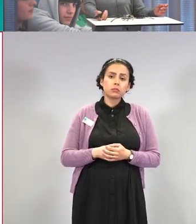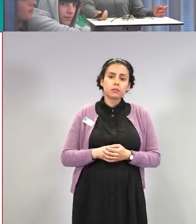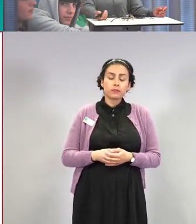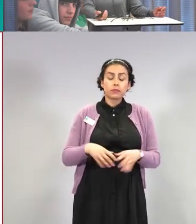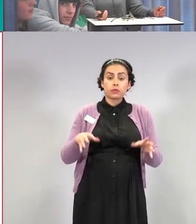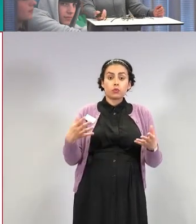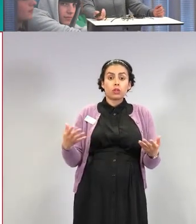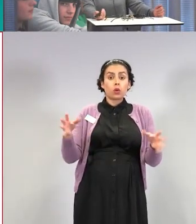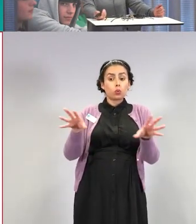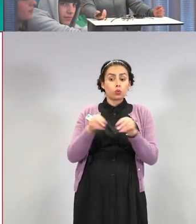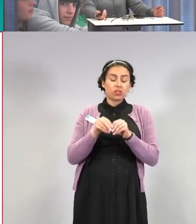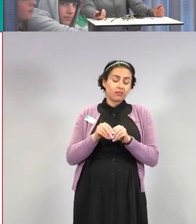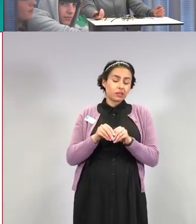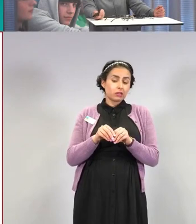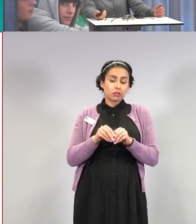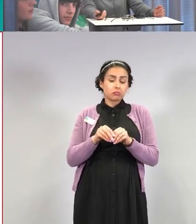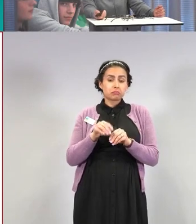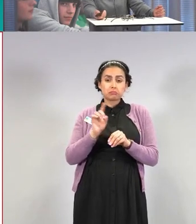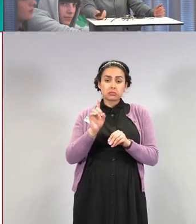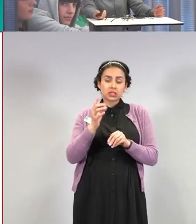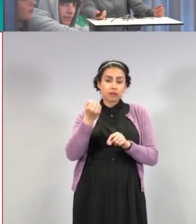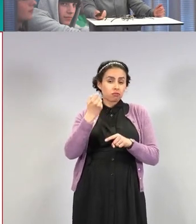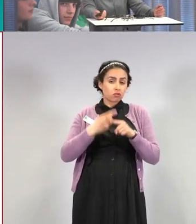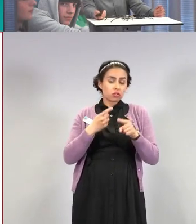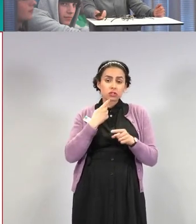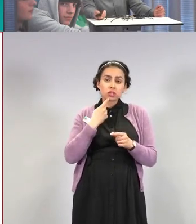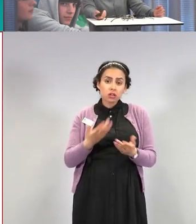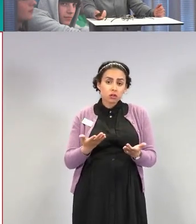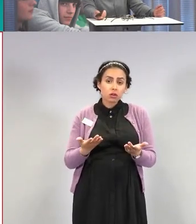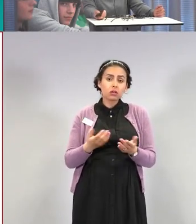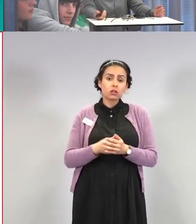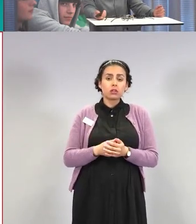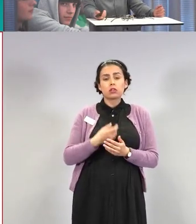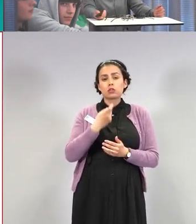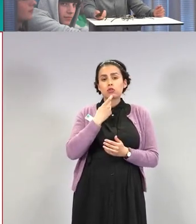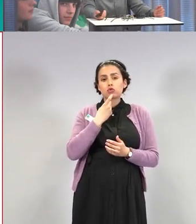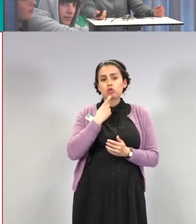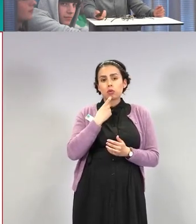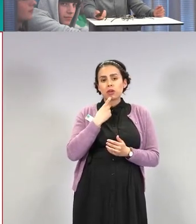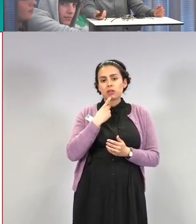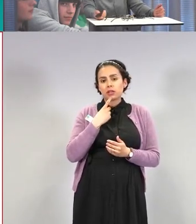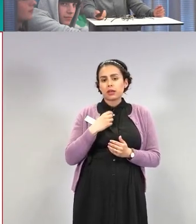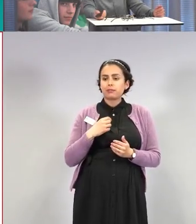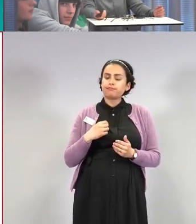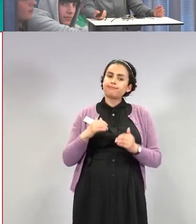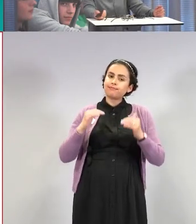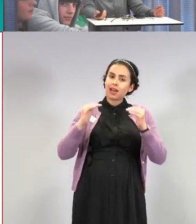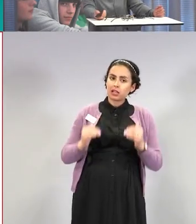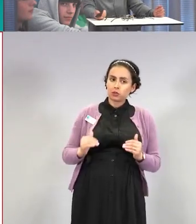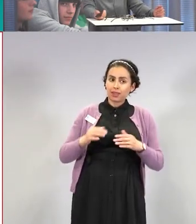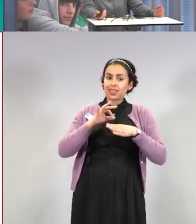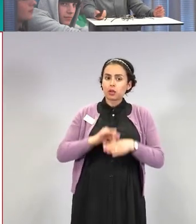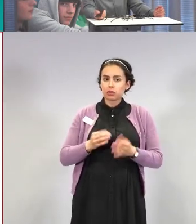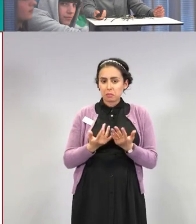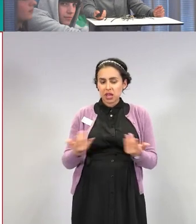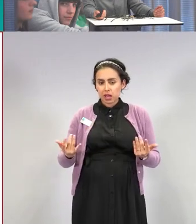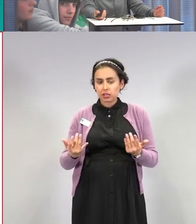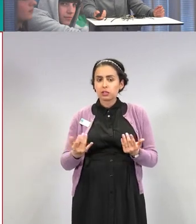Yhteenvetonaista voisi olla, että Suomen alentunut ilmaantuvuus ja muiden rokotteiden suuret